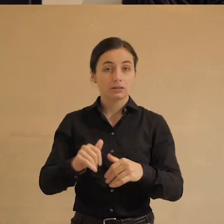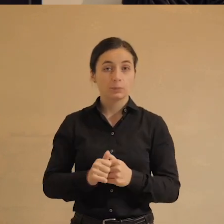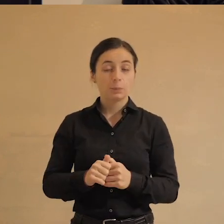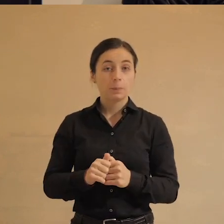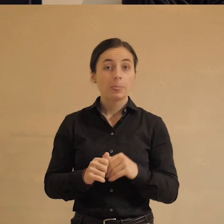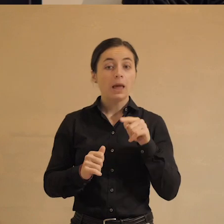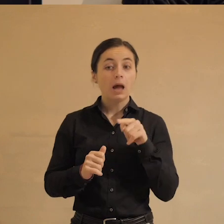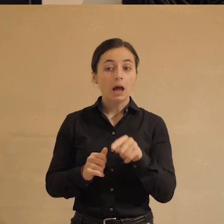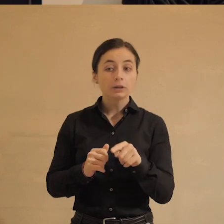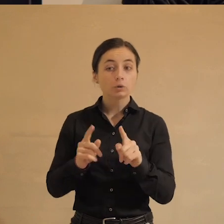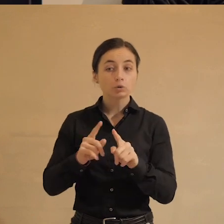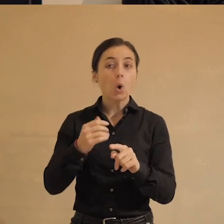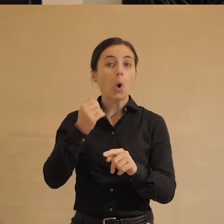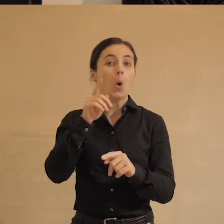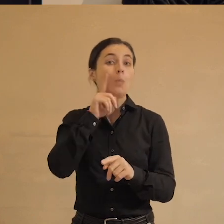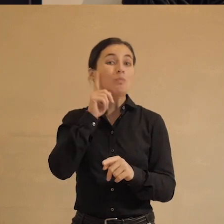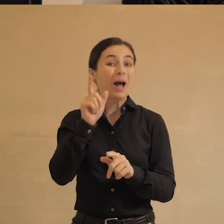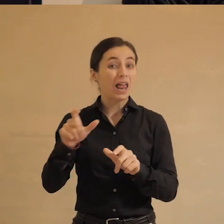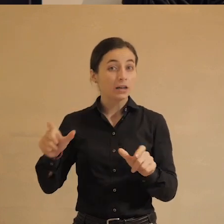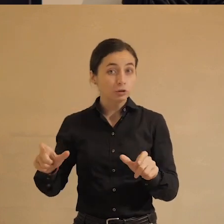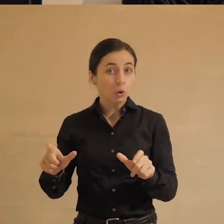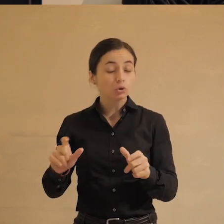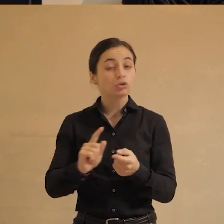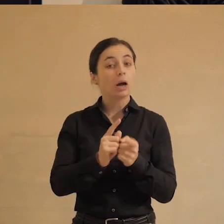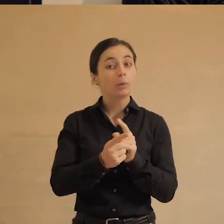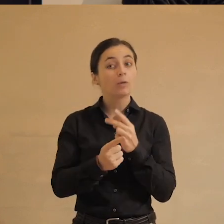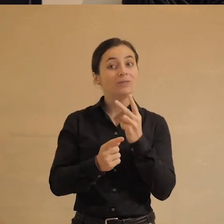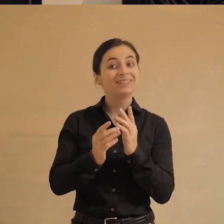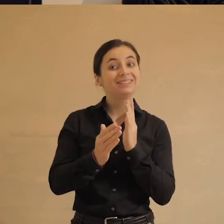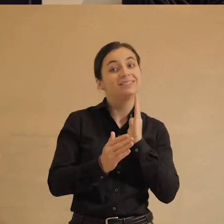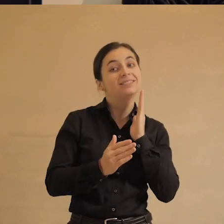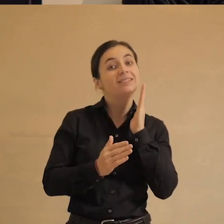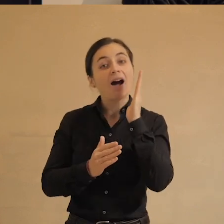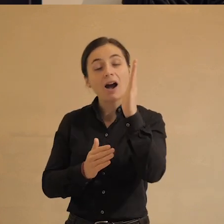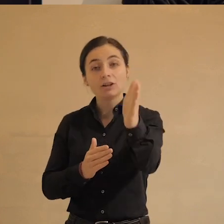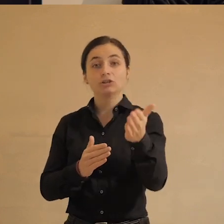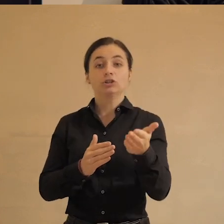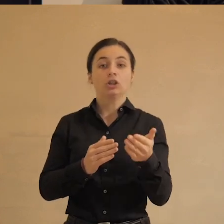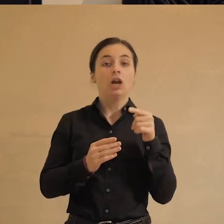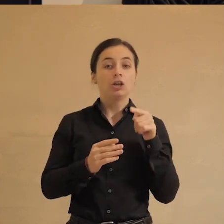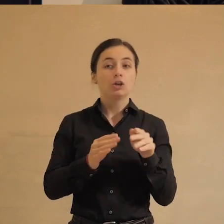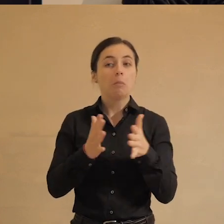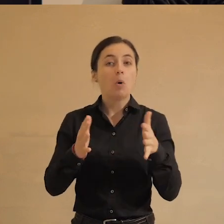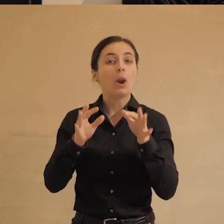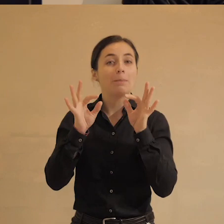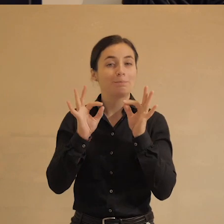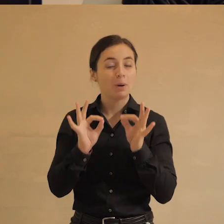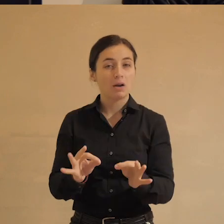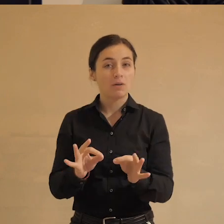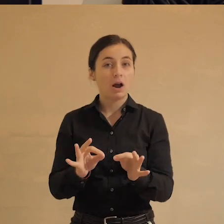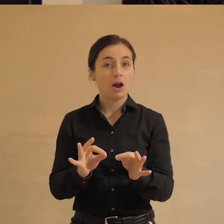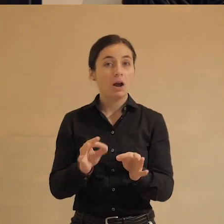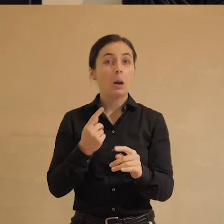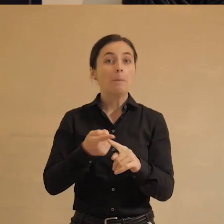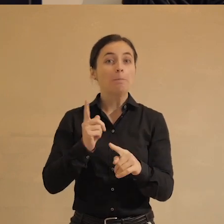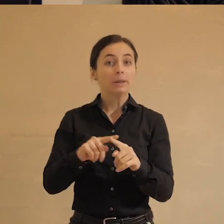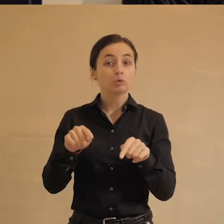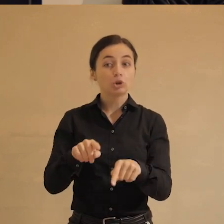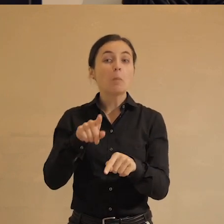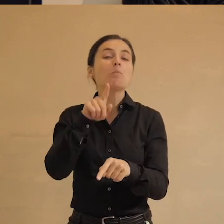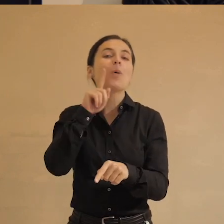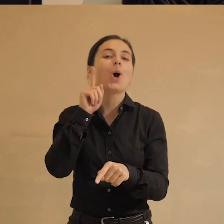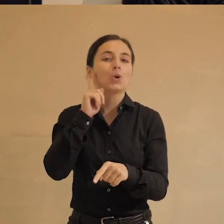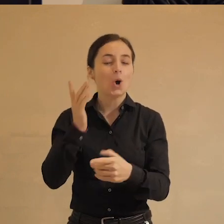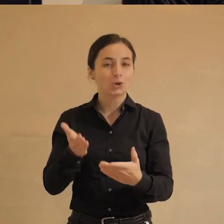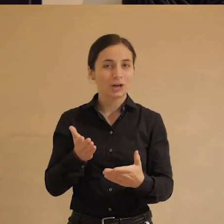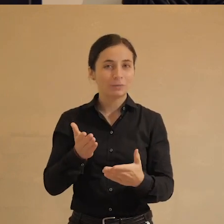утверждениями о том, что молодежь, наоборот, видит дальше, и вообще как-то более права, просто в силу того, что она моложе,